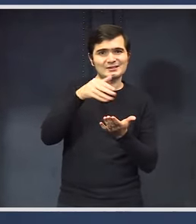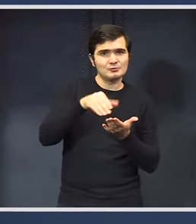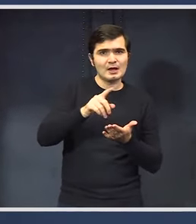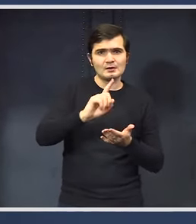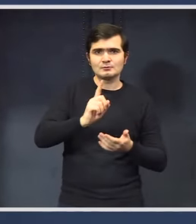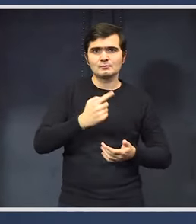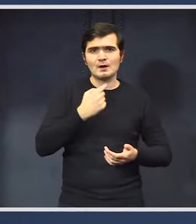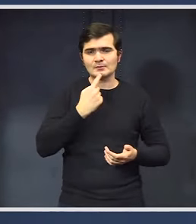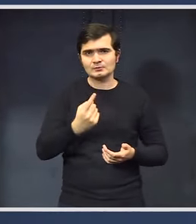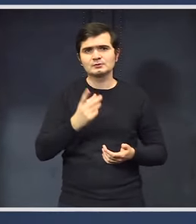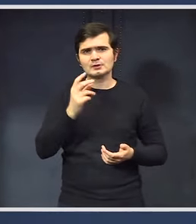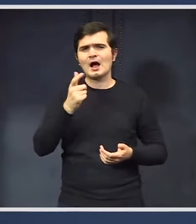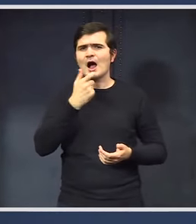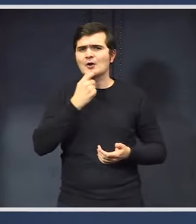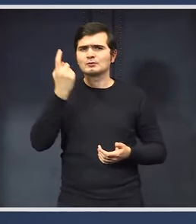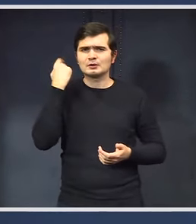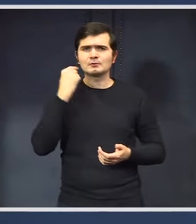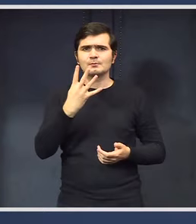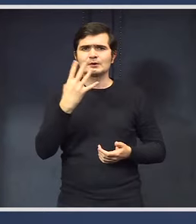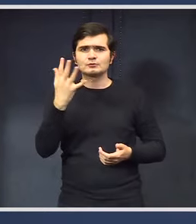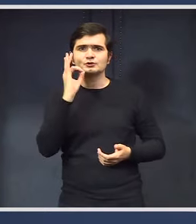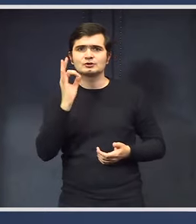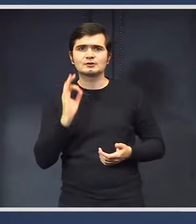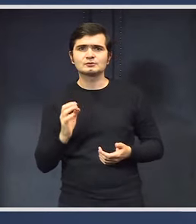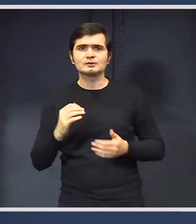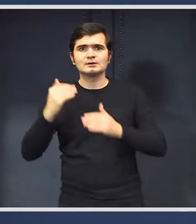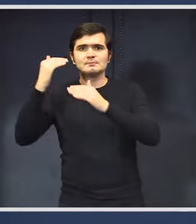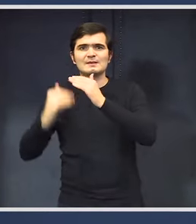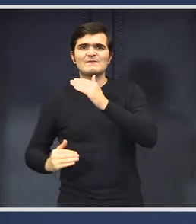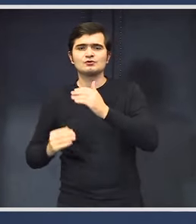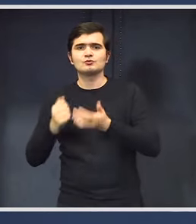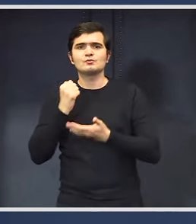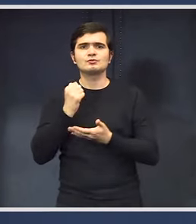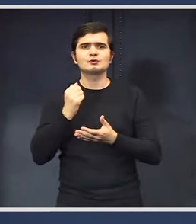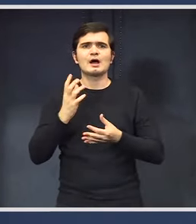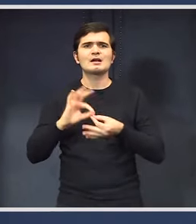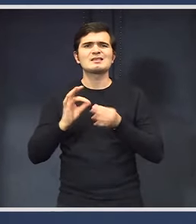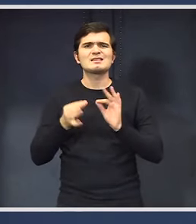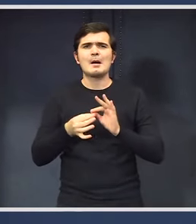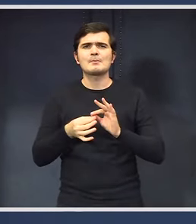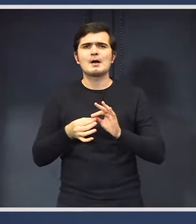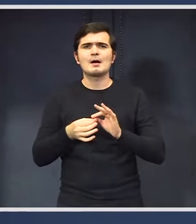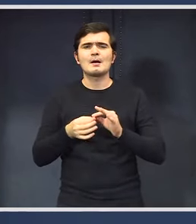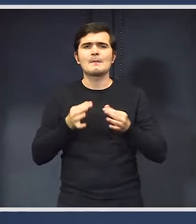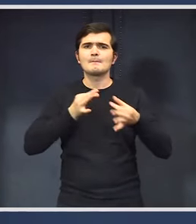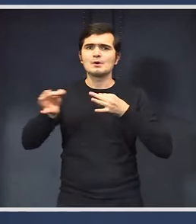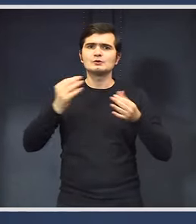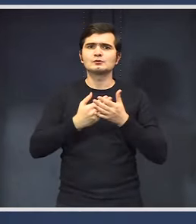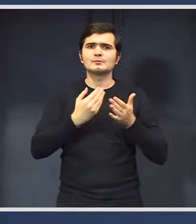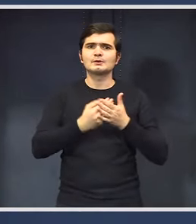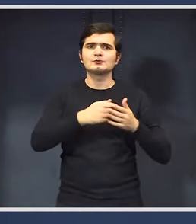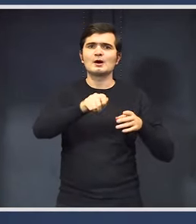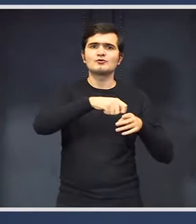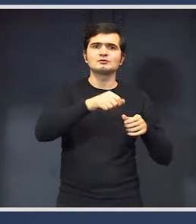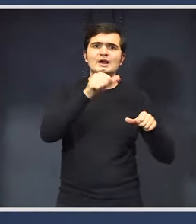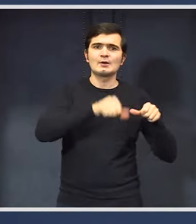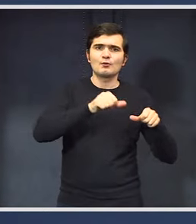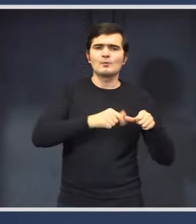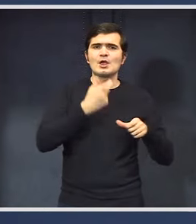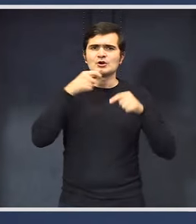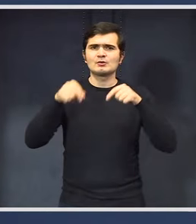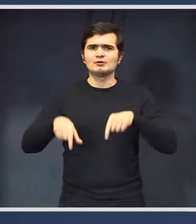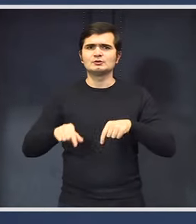anul trecut 45% din deficit bugetar a reprezentat măsurile de ajutare a economiei. Anul acesta, din 7